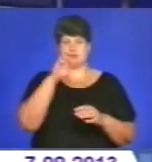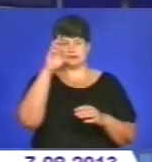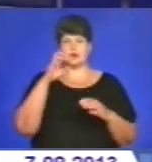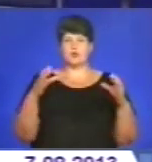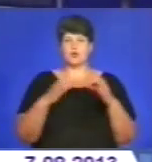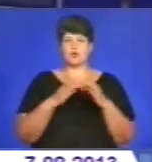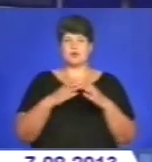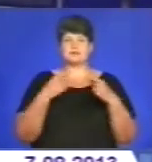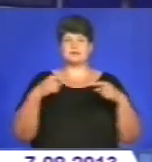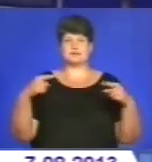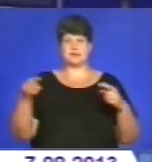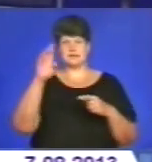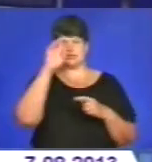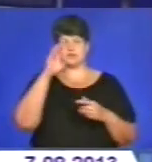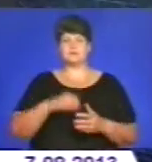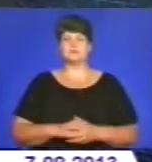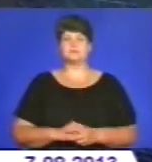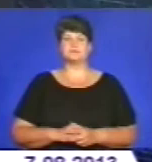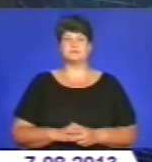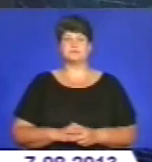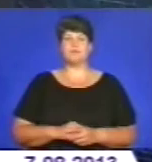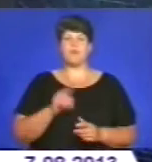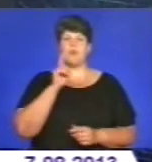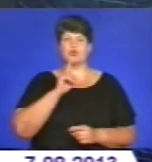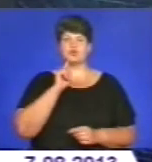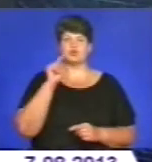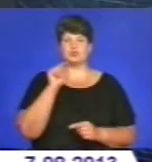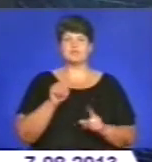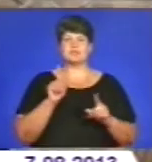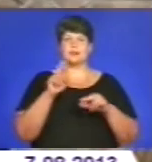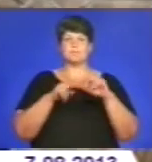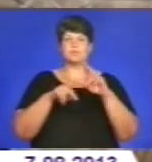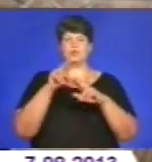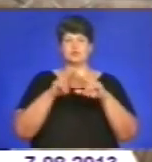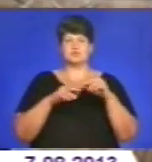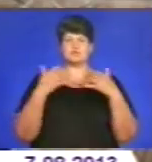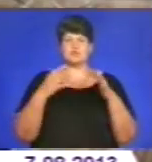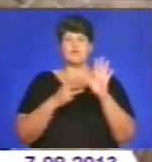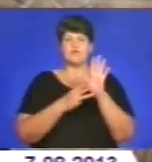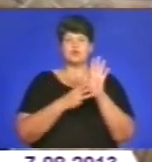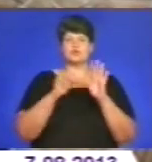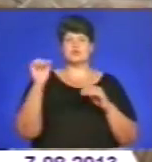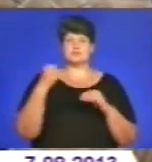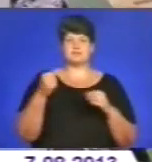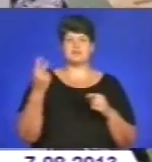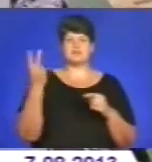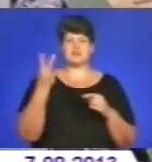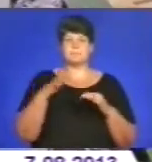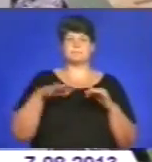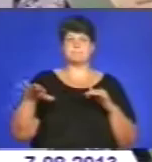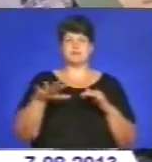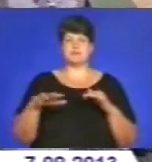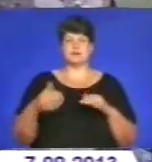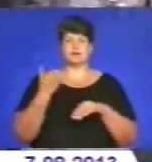Більше знає Любов Задорожна. Поки що тут усе лише будується. Проте вже 8 серпня обидва майданчики головної